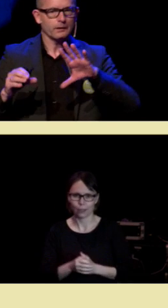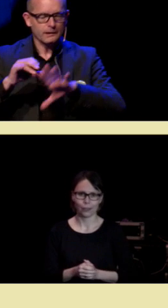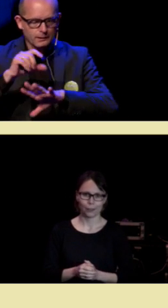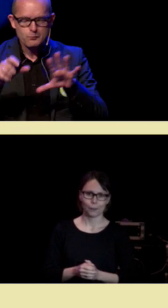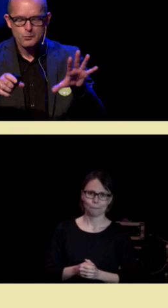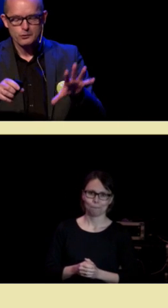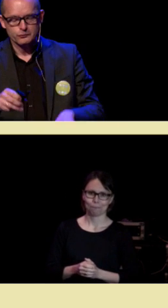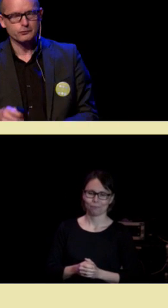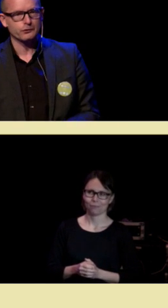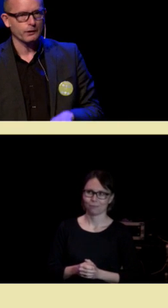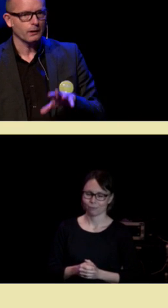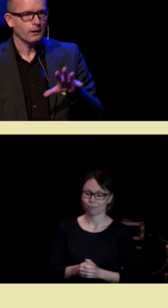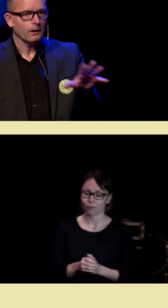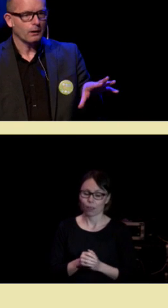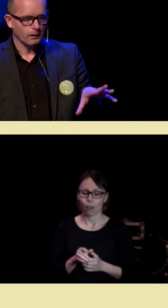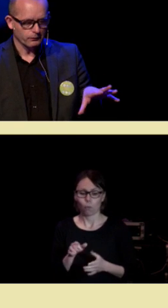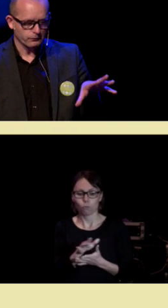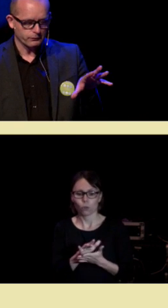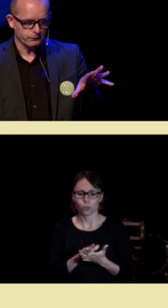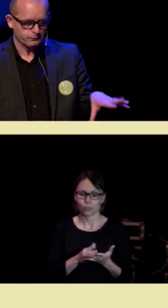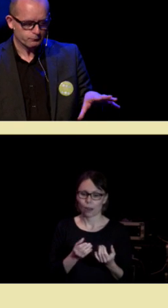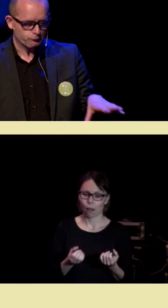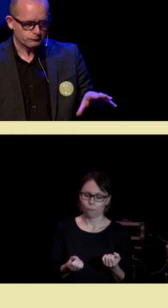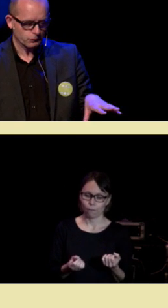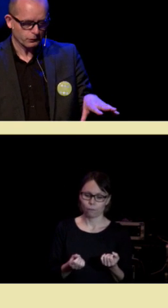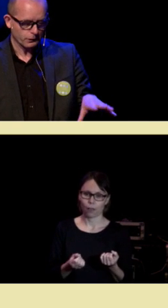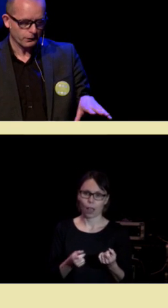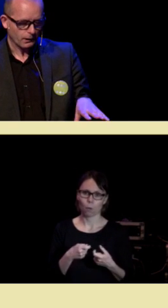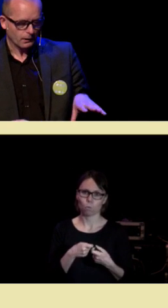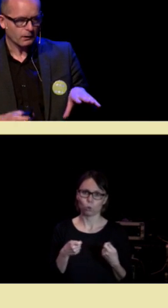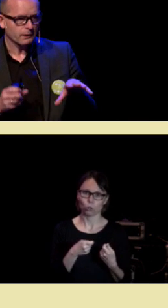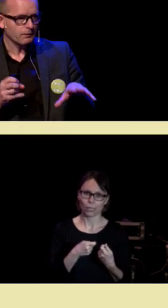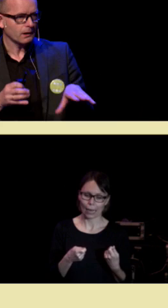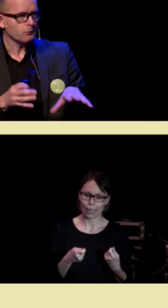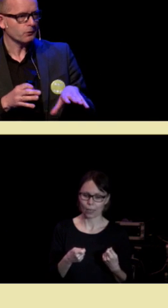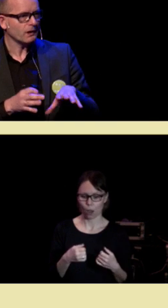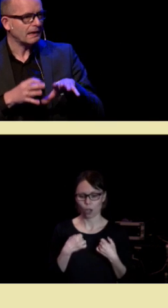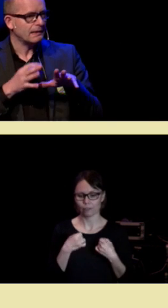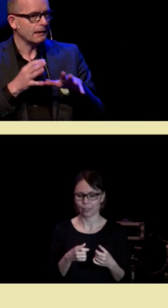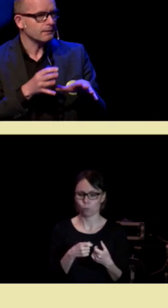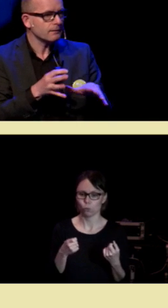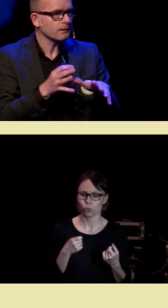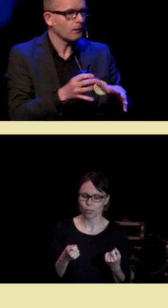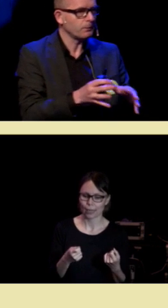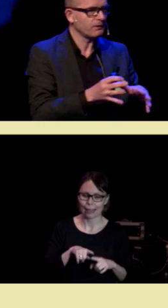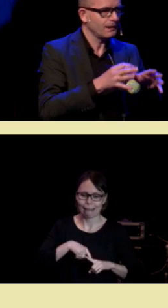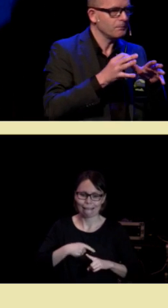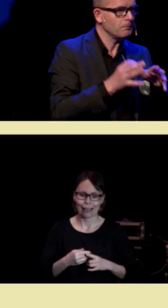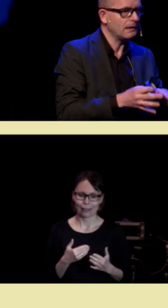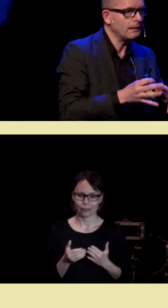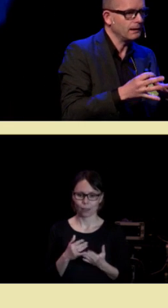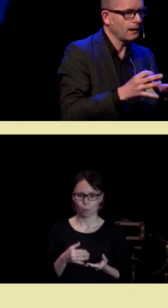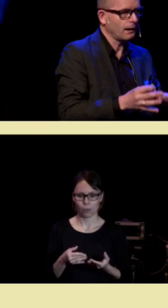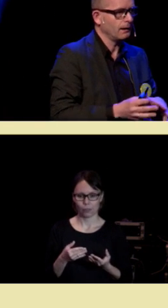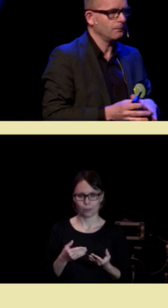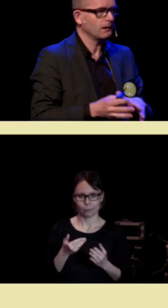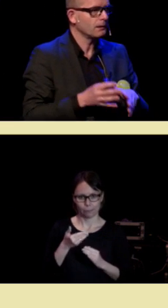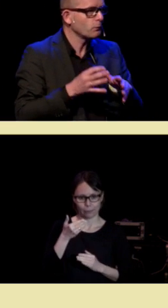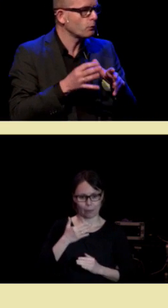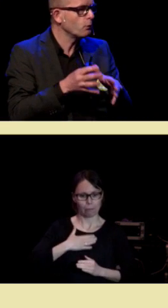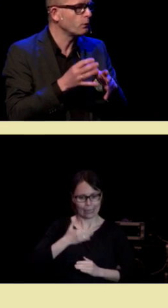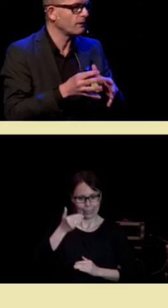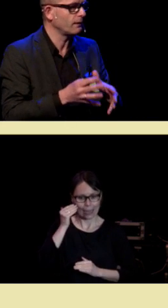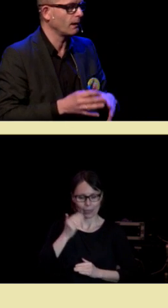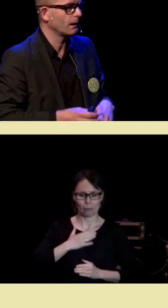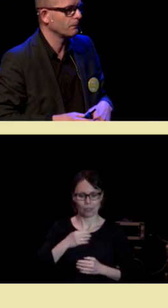Dette mønstre av muskler, aktiverte muskler, det gjenskapes i min hjerne, i min